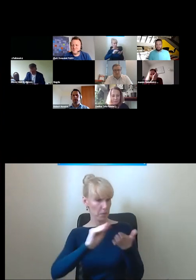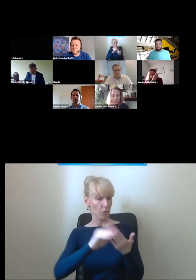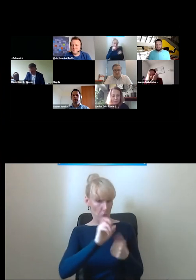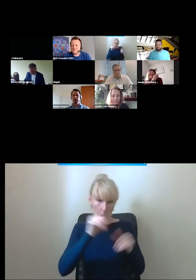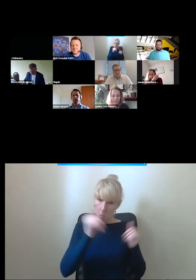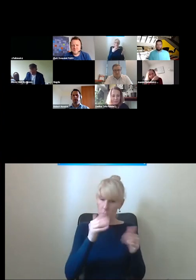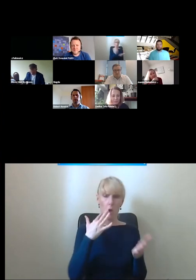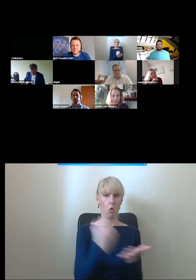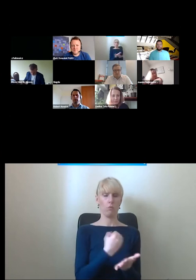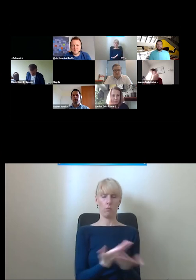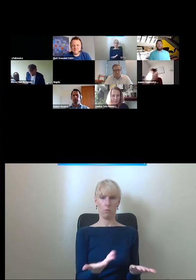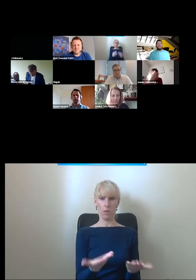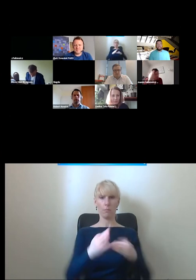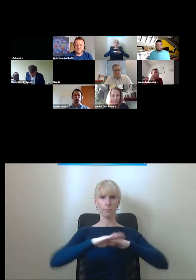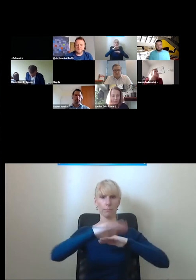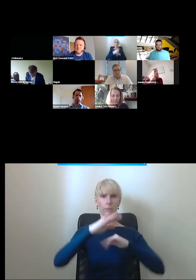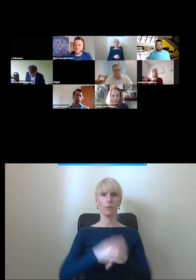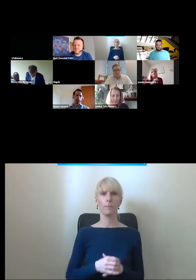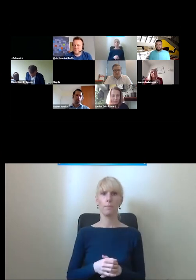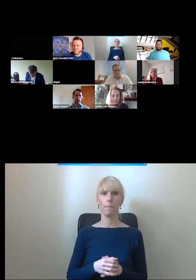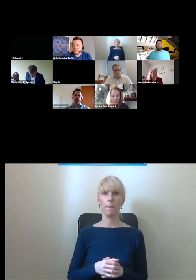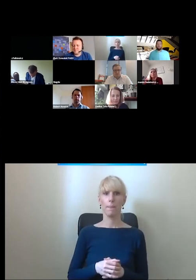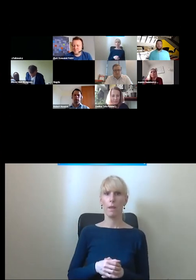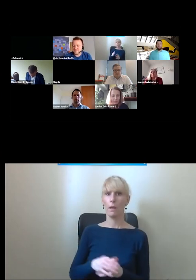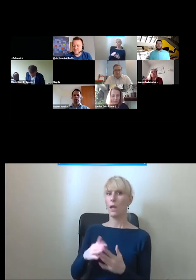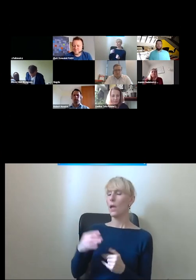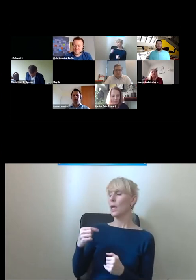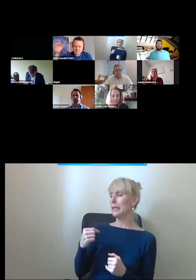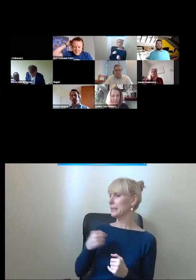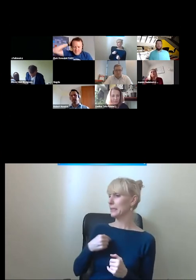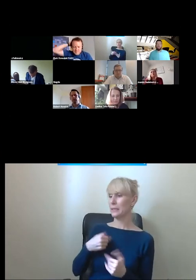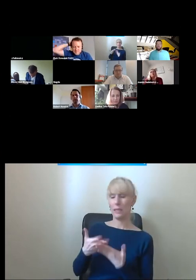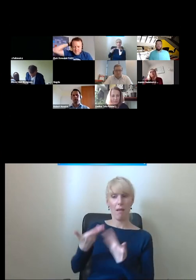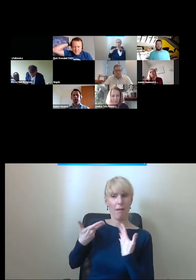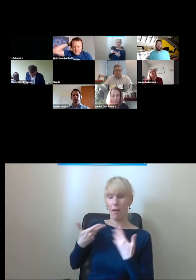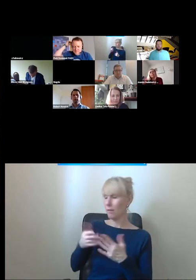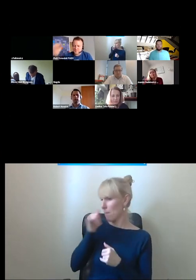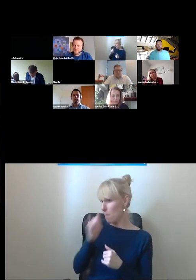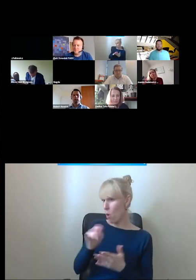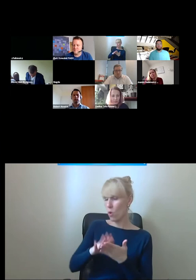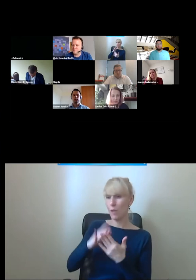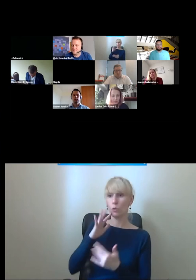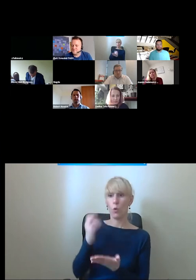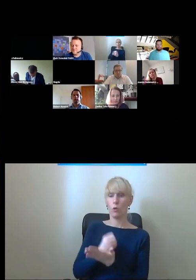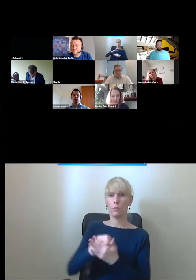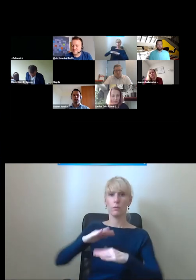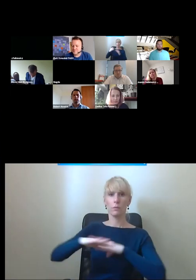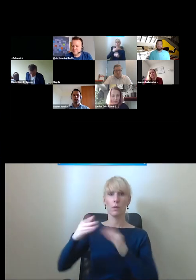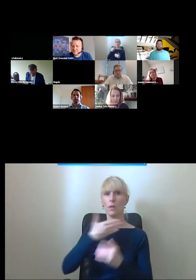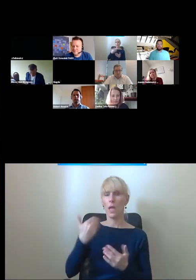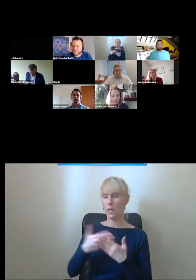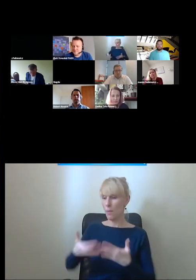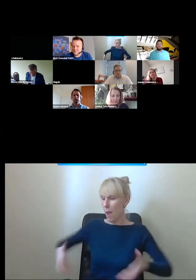pozwolę sobie pierwsze odpowiedzieć ja nie jestem w stanie skorzystać z ruchomych chodników ze względu na to że ja nie mam chwytu jestem